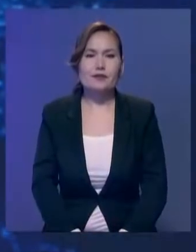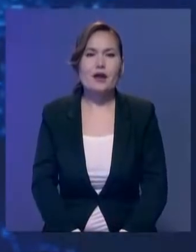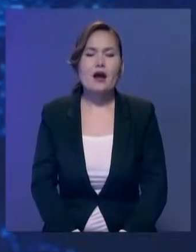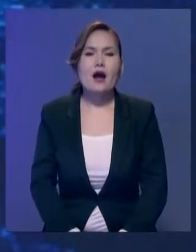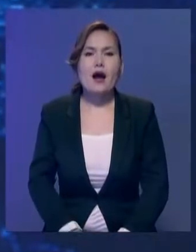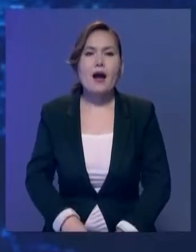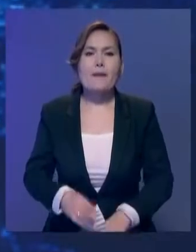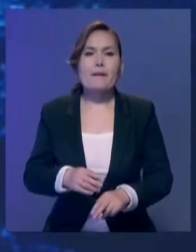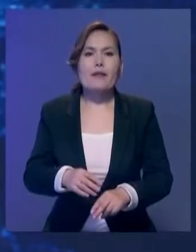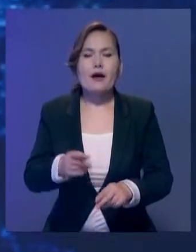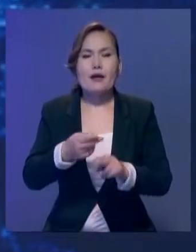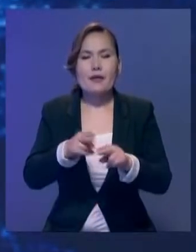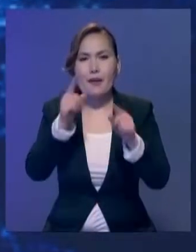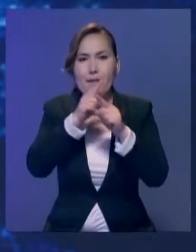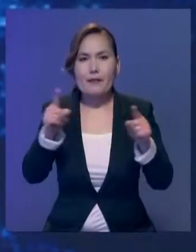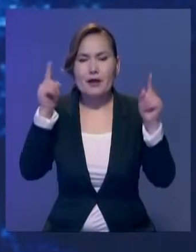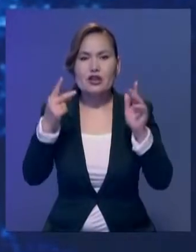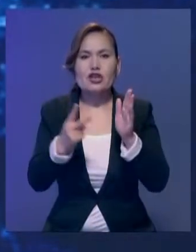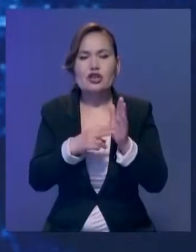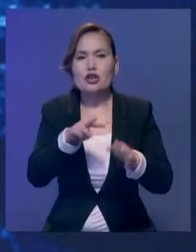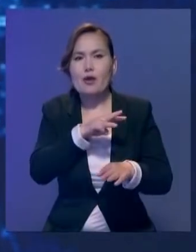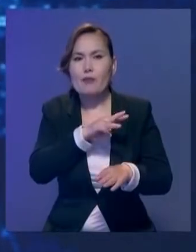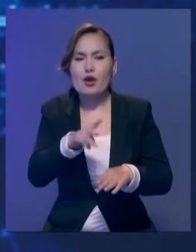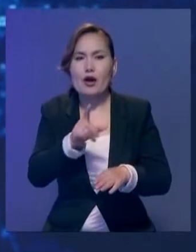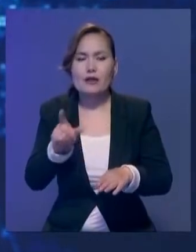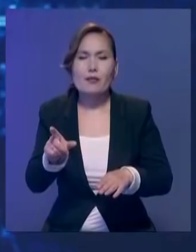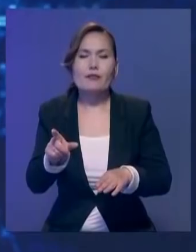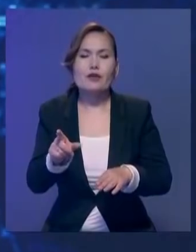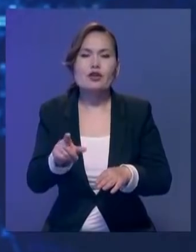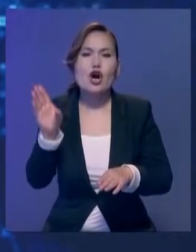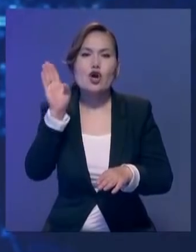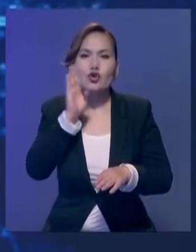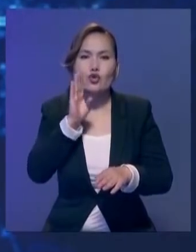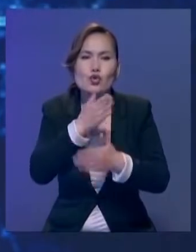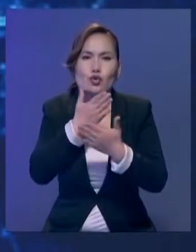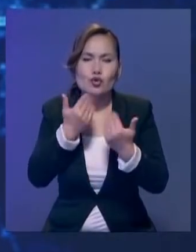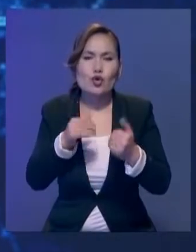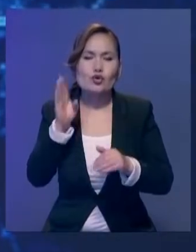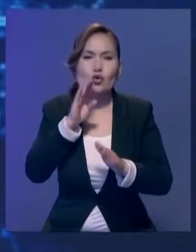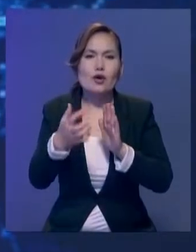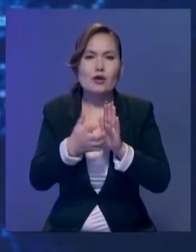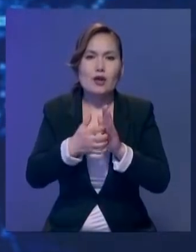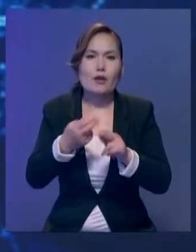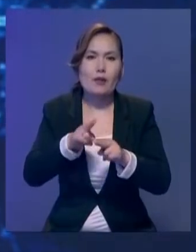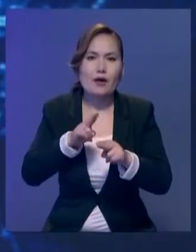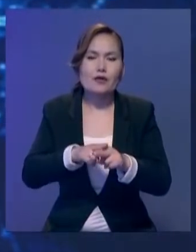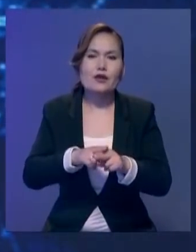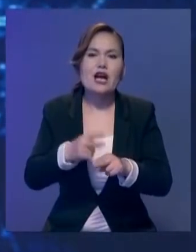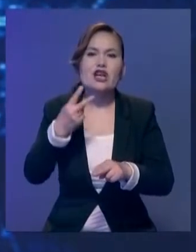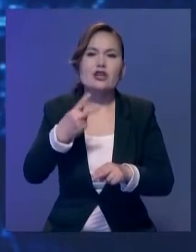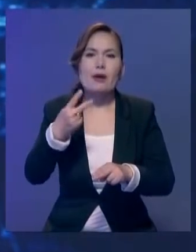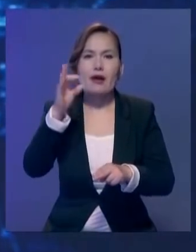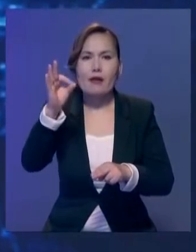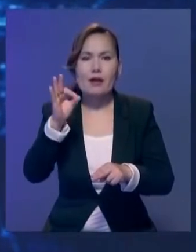Мехиконың 7 миллионға жуық тұрғыны сусыз отыр. Өйткені, сұйық қоймалардағы тіршілік нәрі орташа денгейден 22